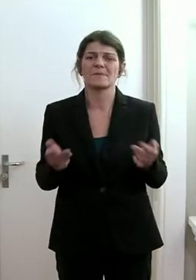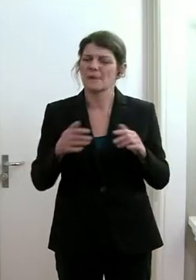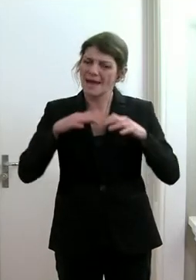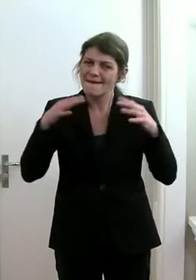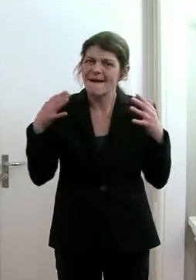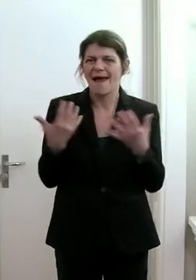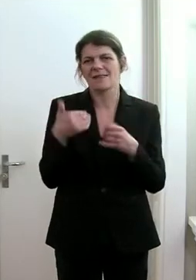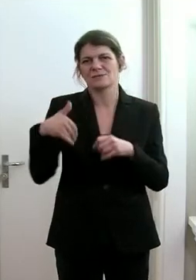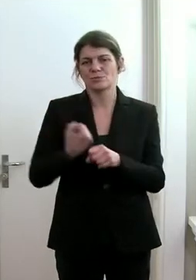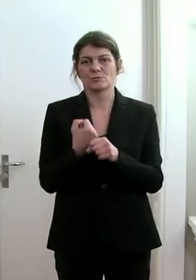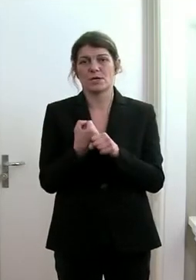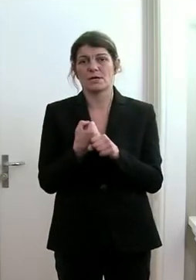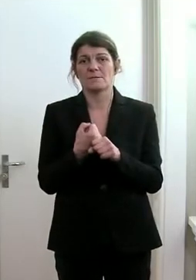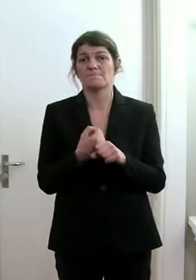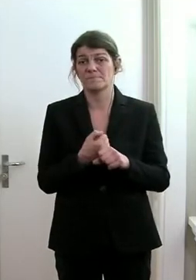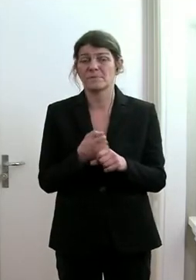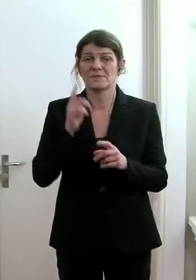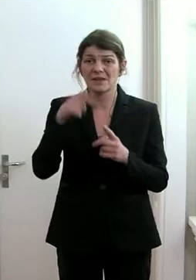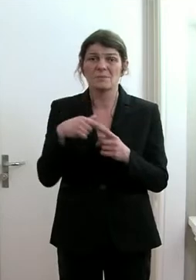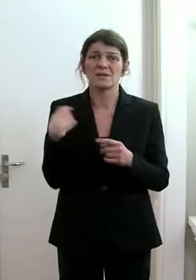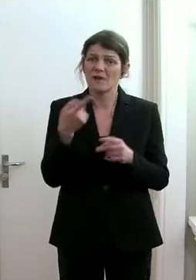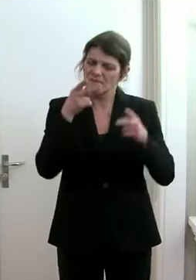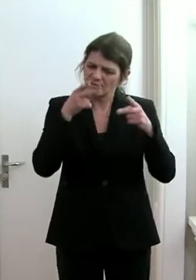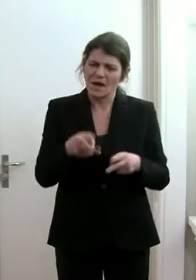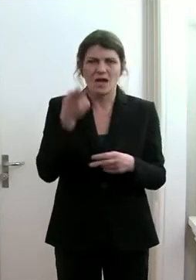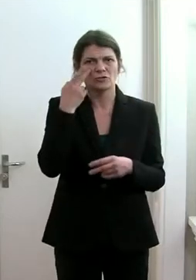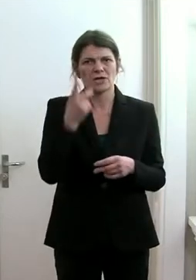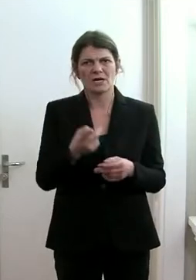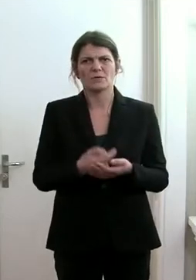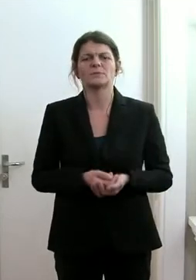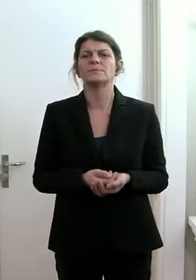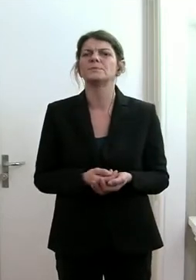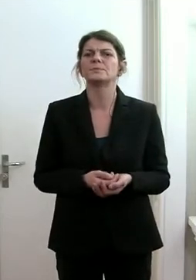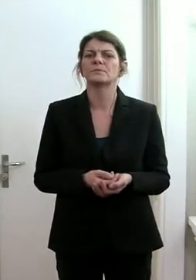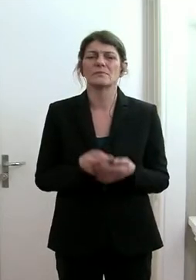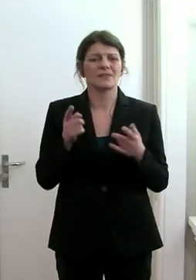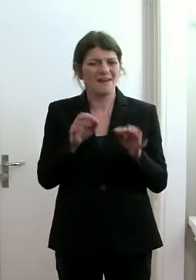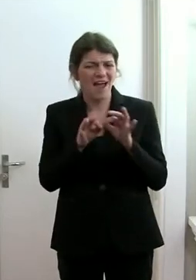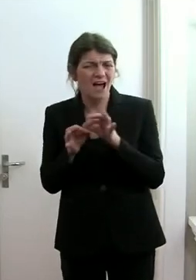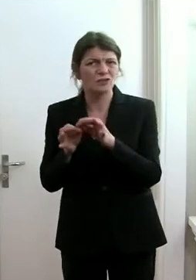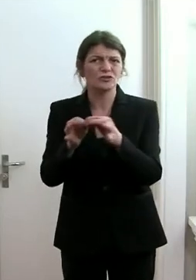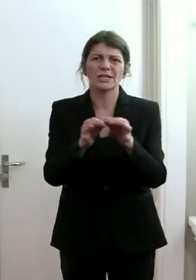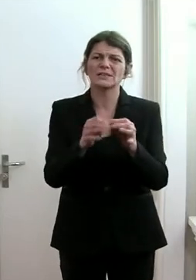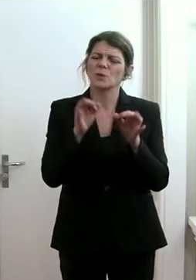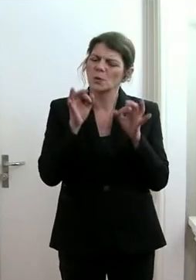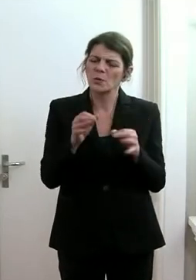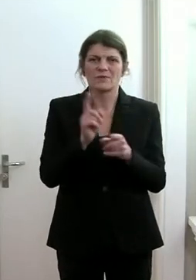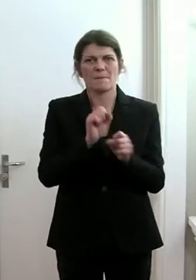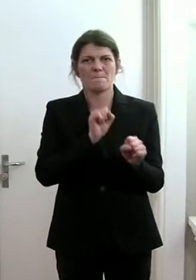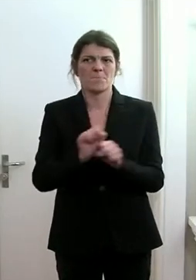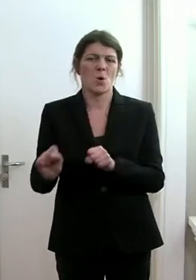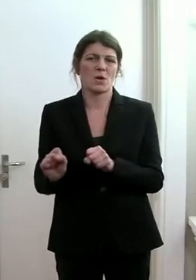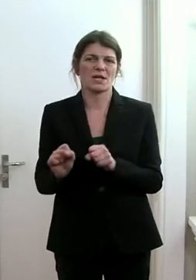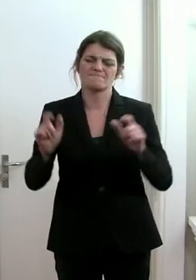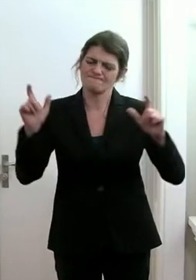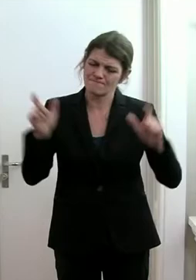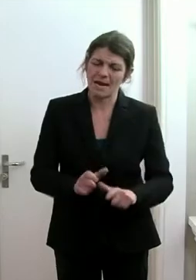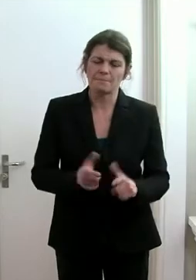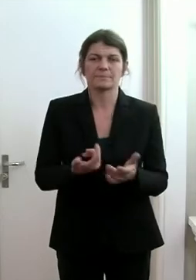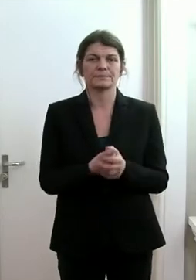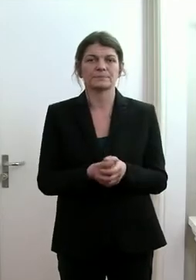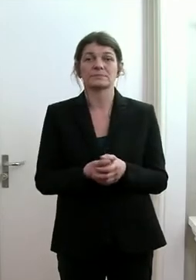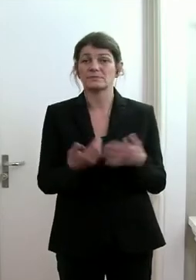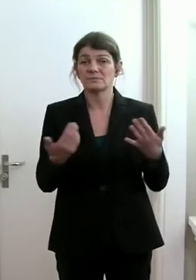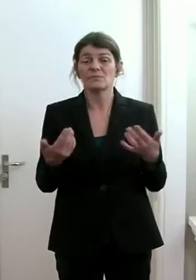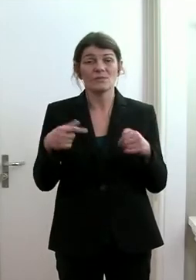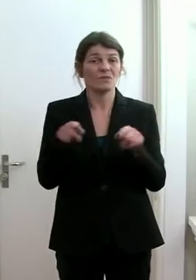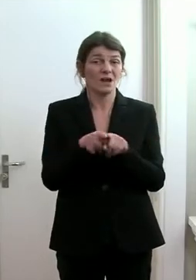daran zu setzen, dass wir wirklich schauen, dass wir die Ansteckungen so gut wie möglich eindämmen und eben